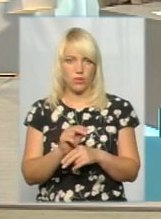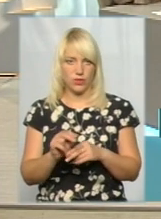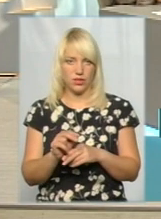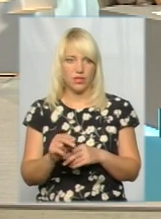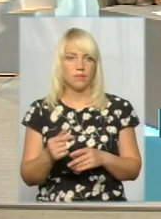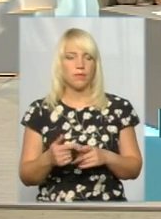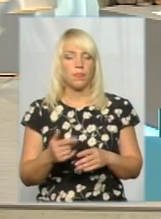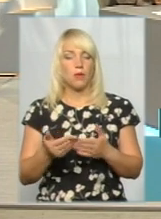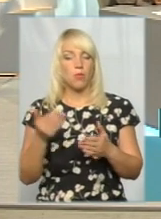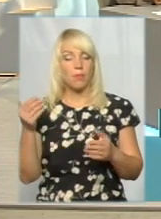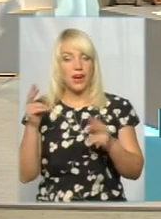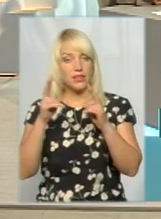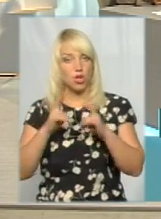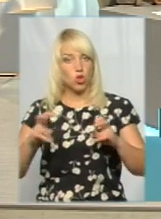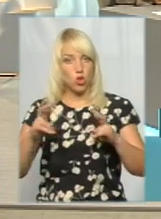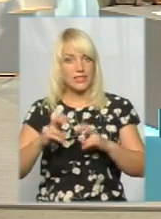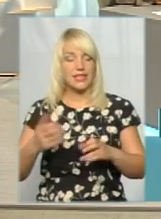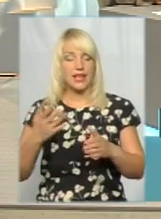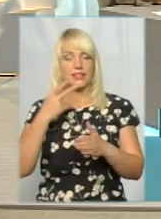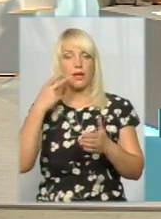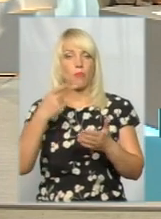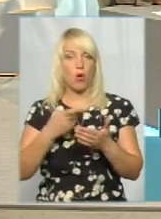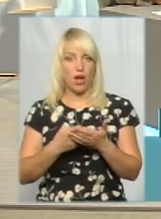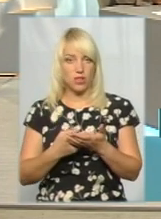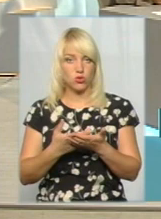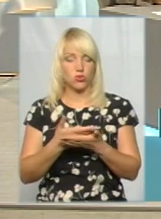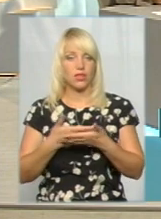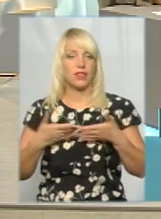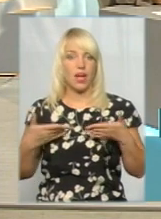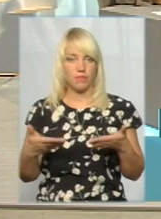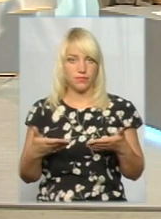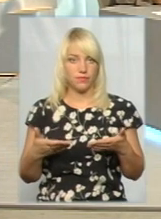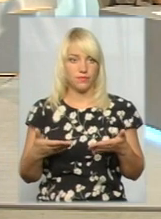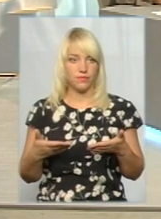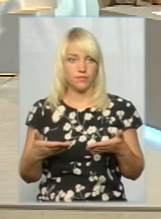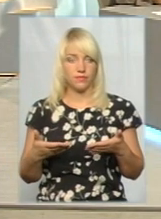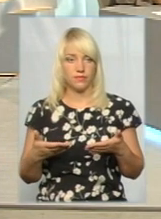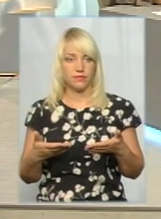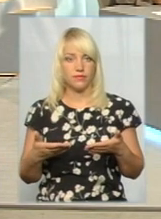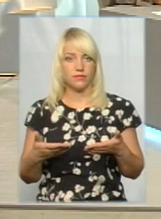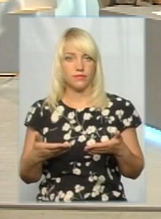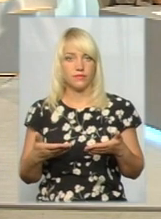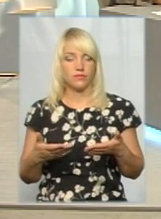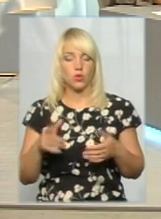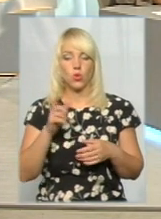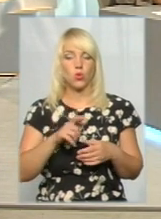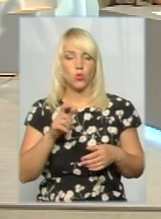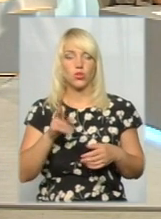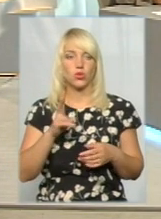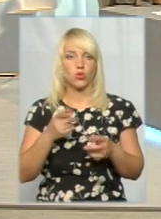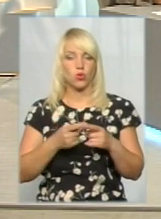попередніх тих досліджень, які показують нам люди, які його